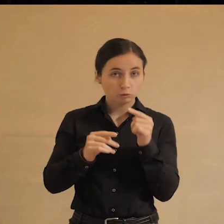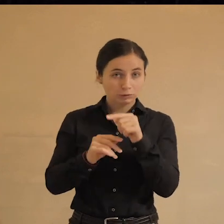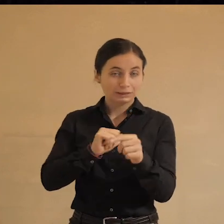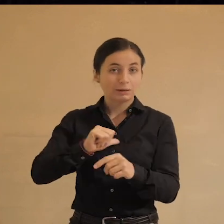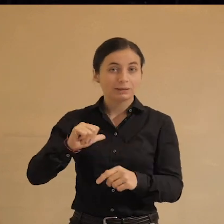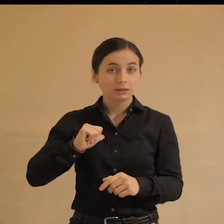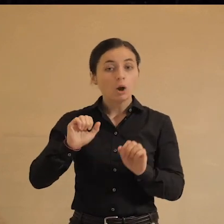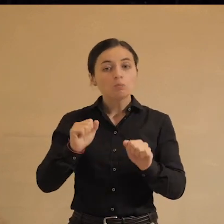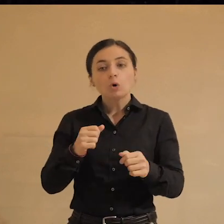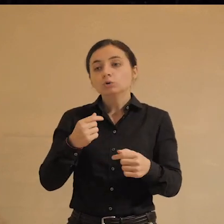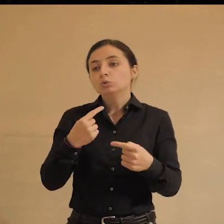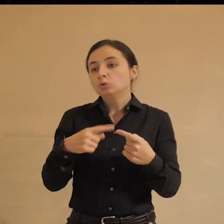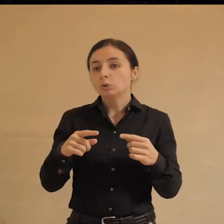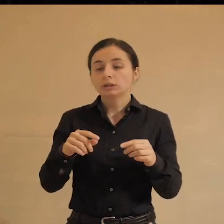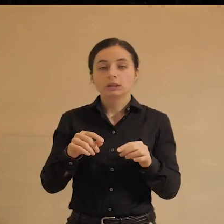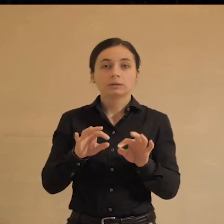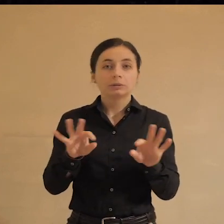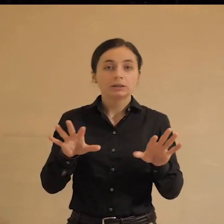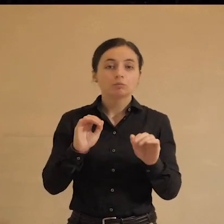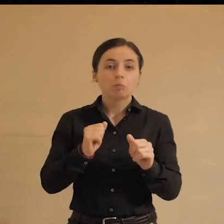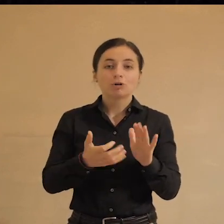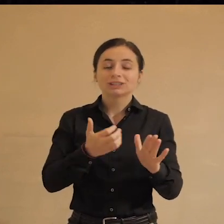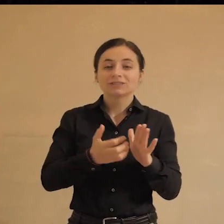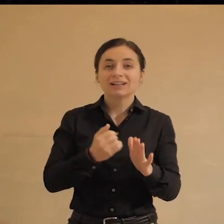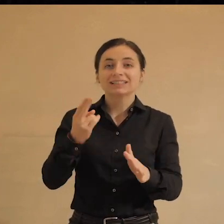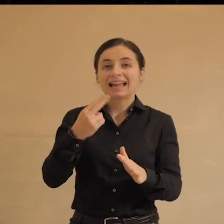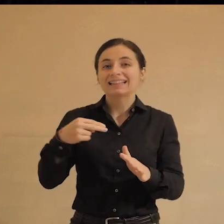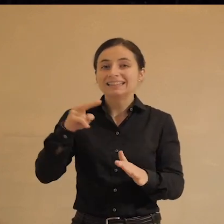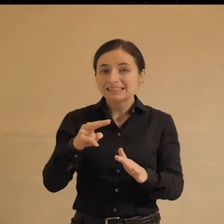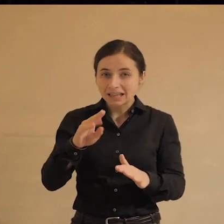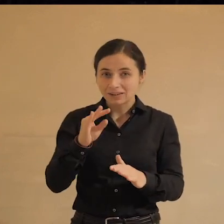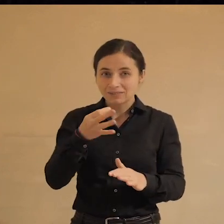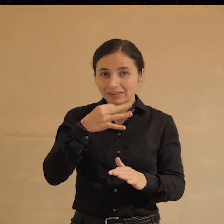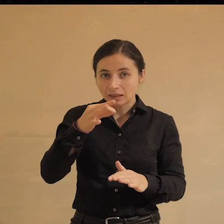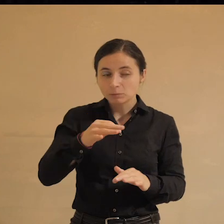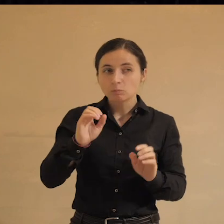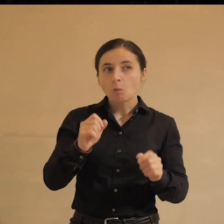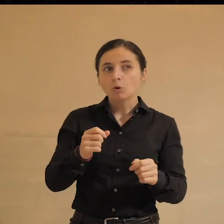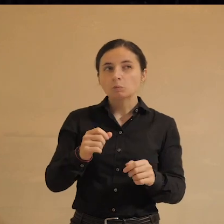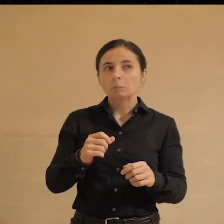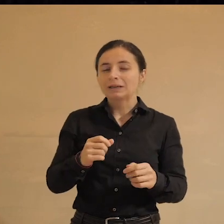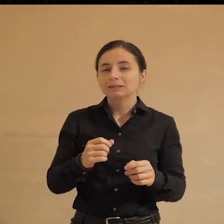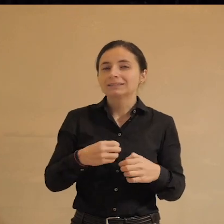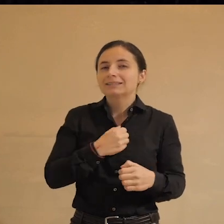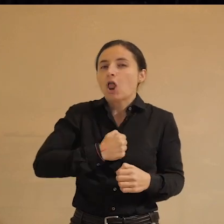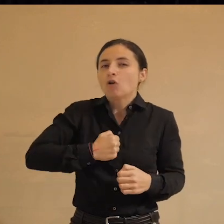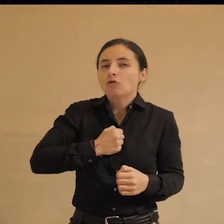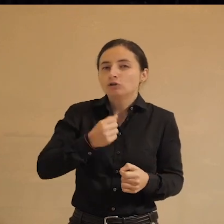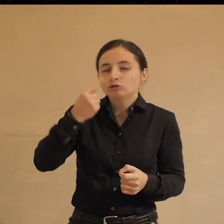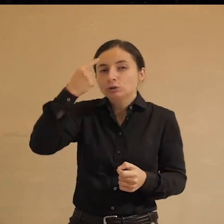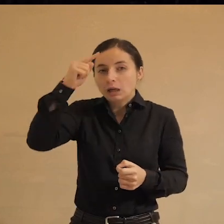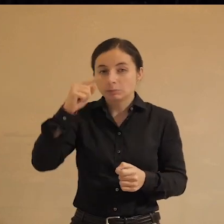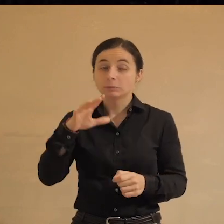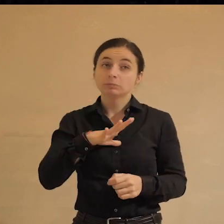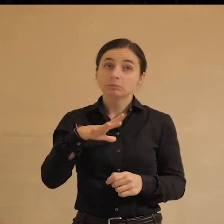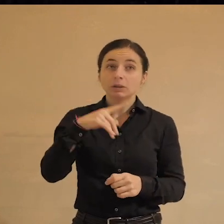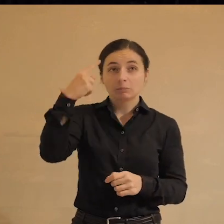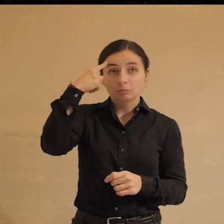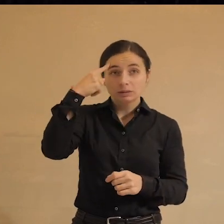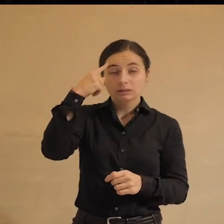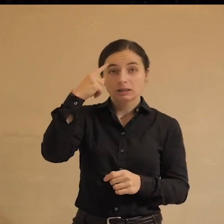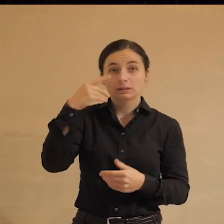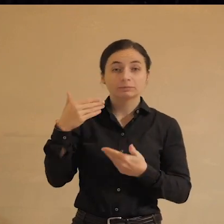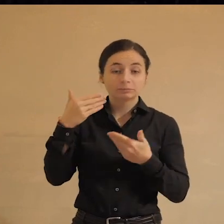Может быть, какие-то другие причины, может, нехватка витамина D, может быть, тут какой-то зловещий замысел, потому что, например, такая была мысль, не мною